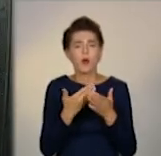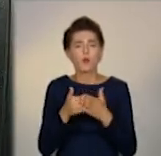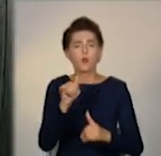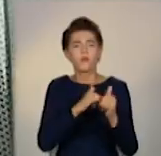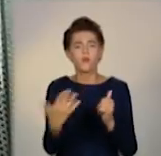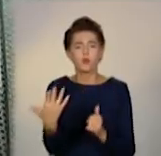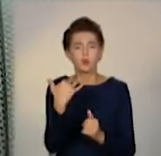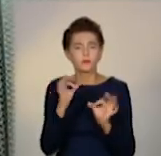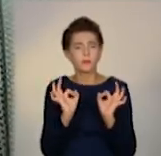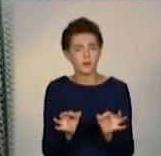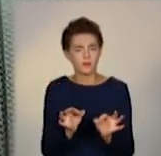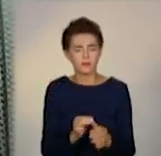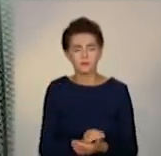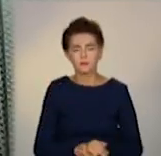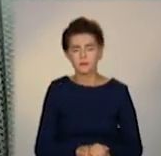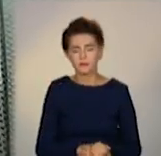повітря.